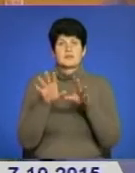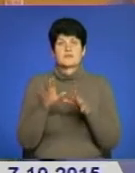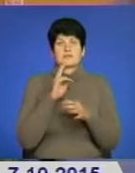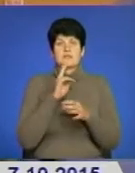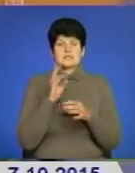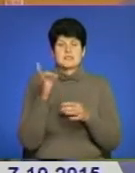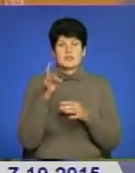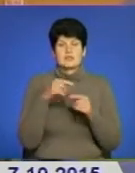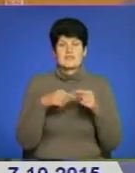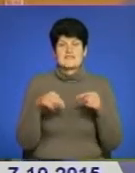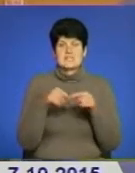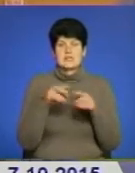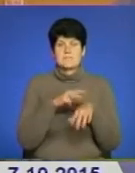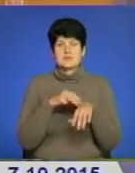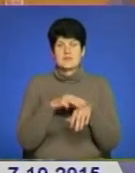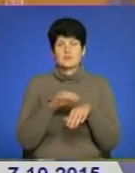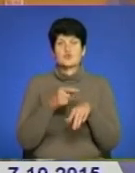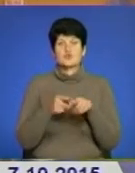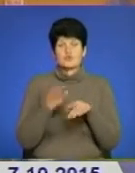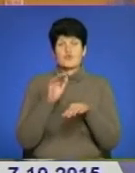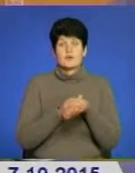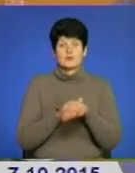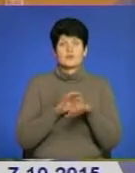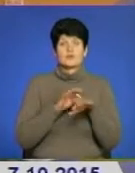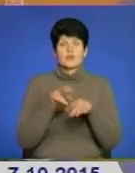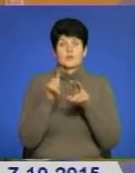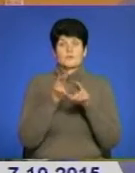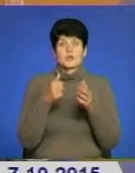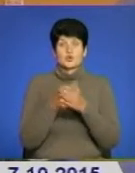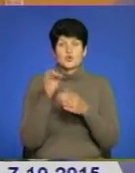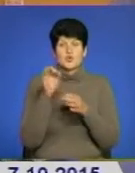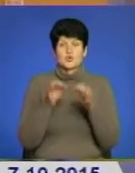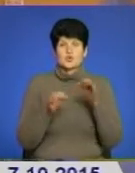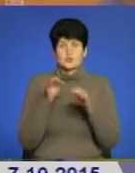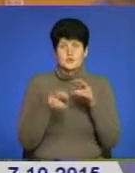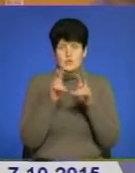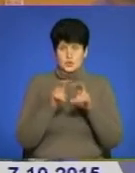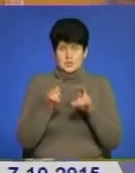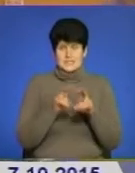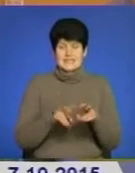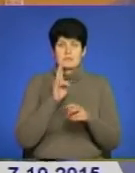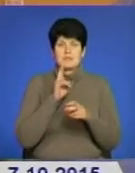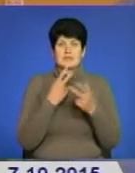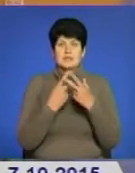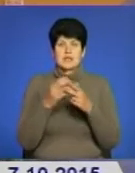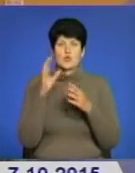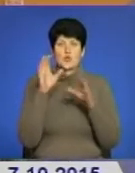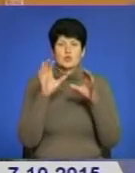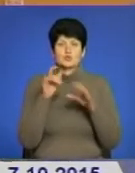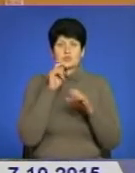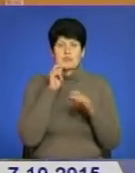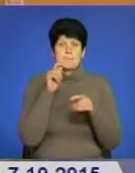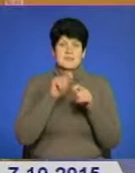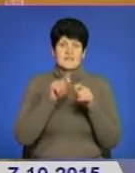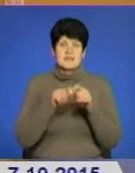По даному факту, проводиться досудове слідство за статтєю 185 частиною 2 Кримінального кодексу України. Вказані особи